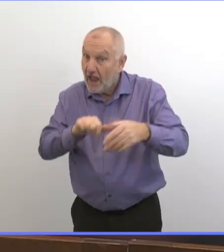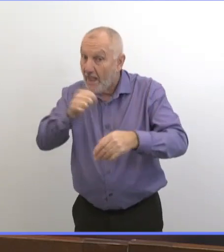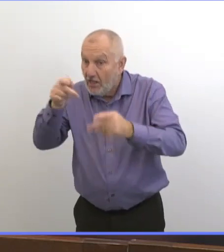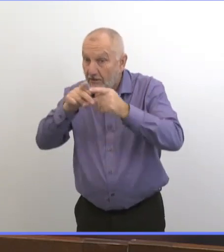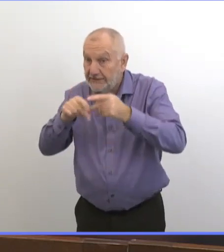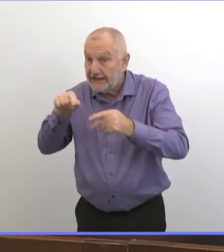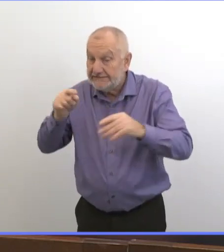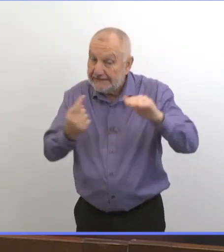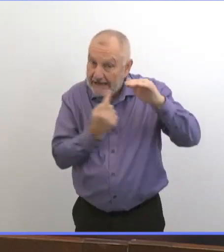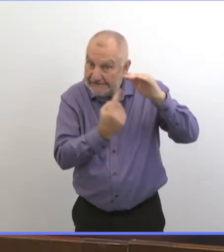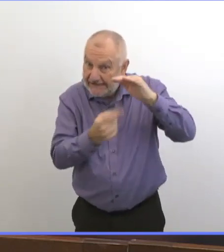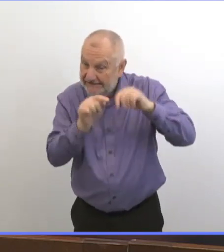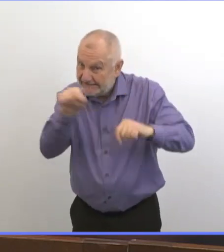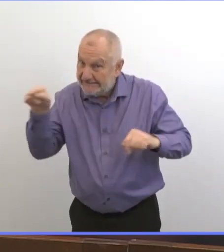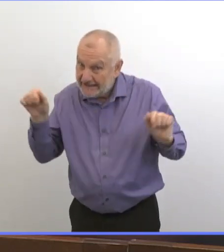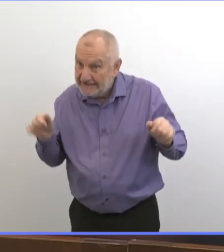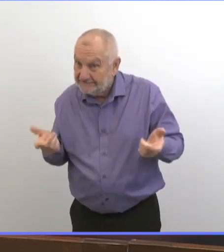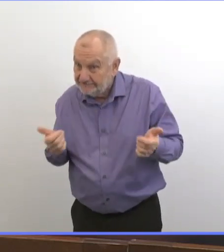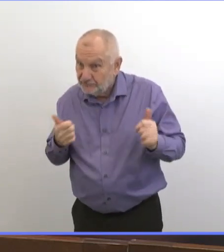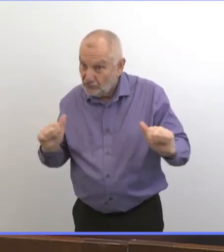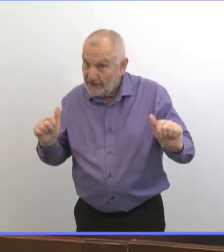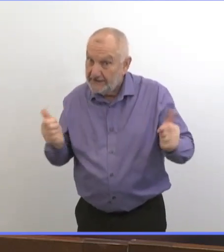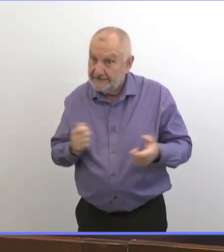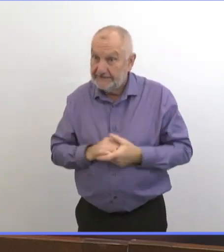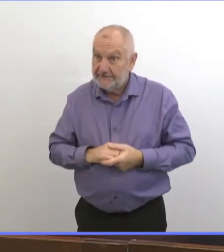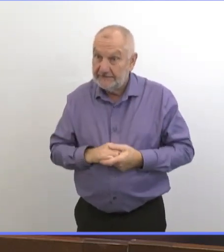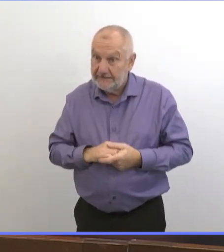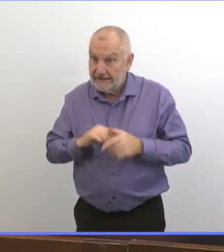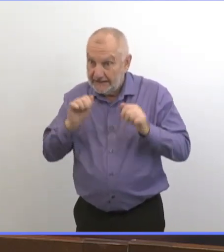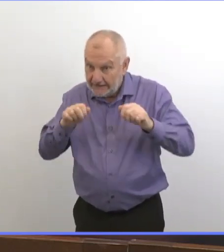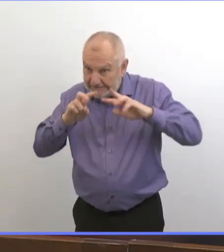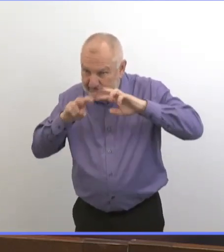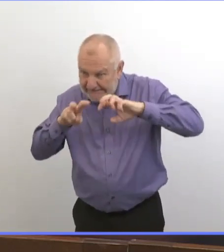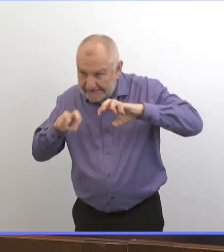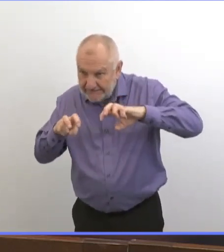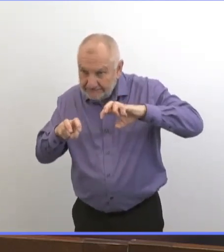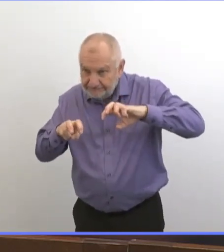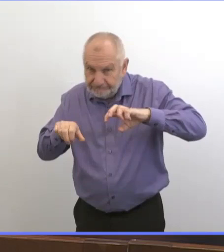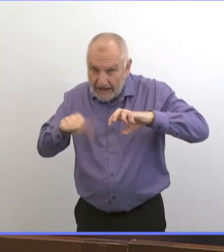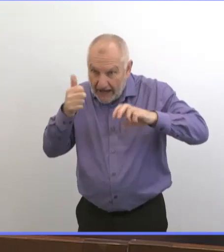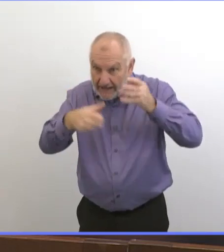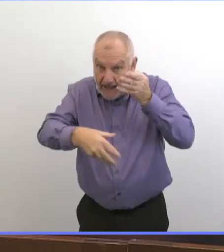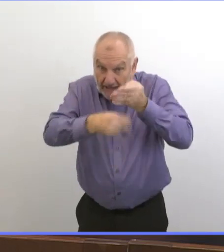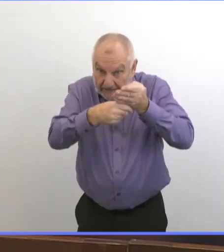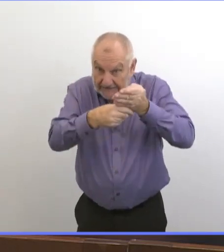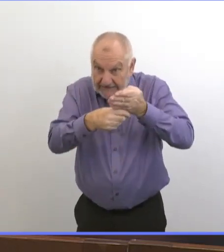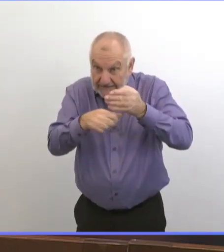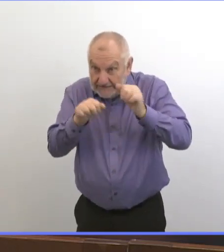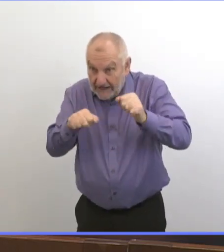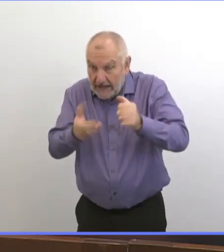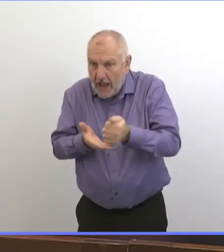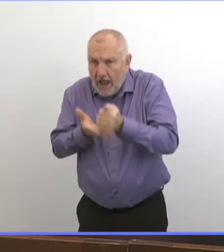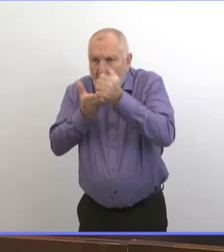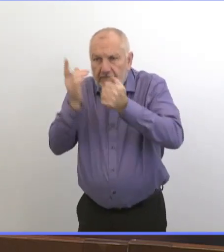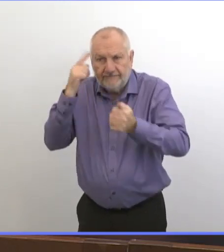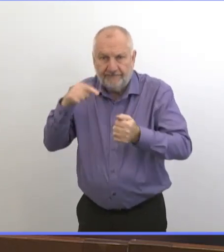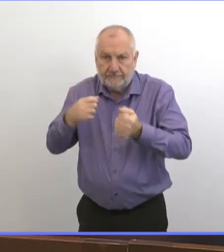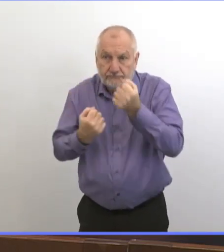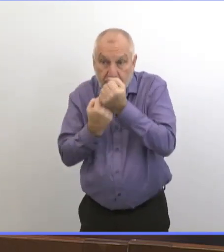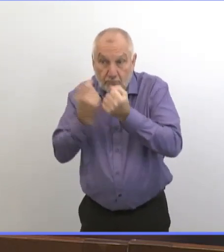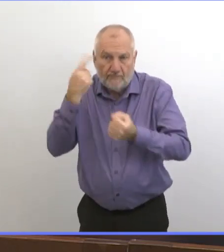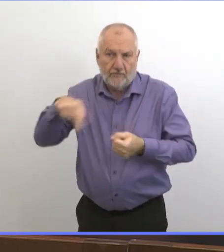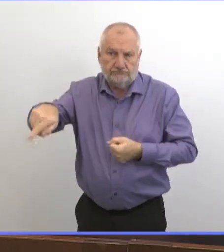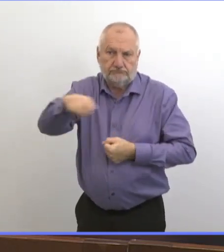logements alternatifs. On travaille sur d'autres mesures qu'on pourrait mettre en place pour cibler, pour mieux appuyer cette population.